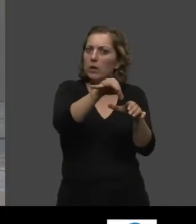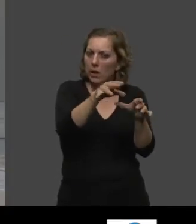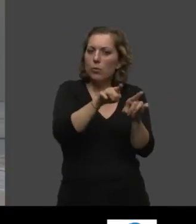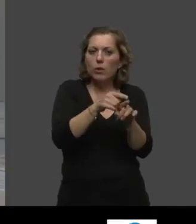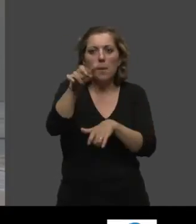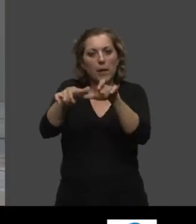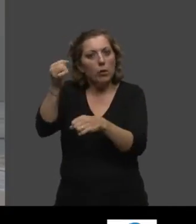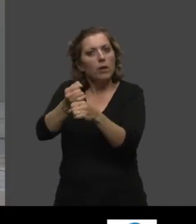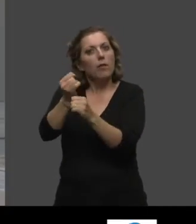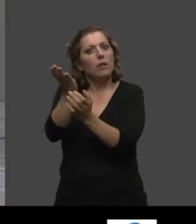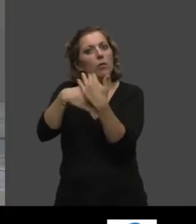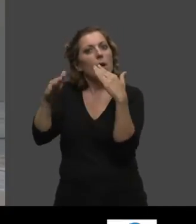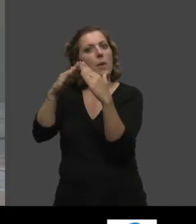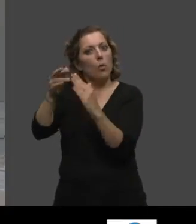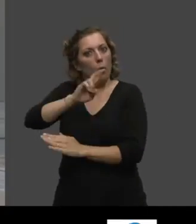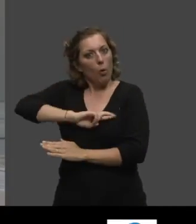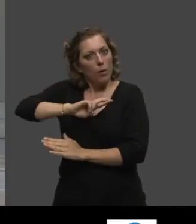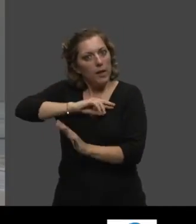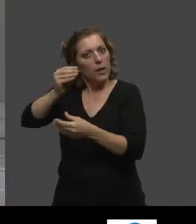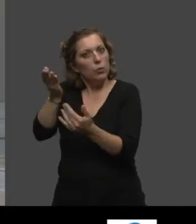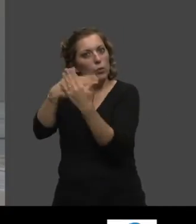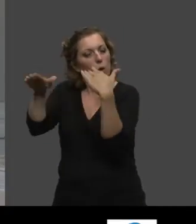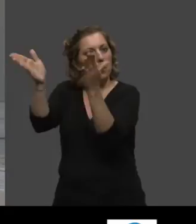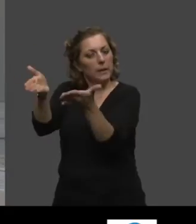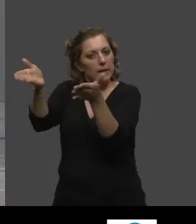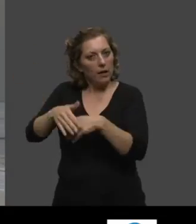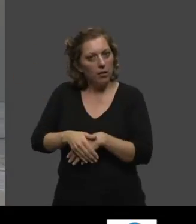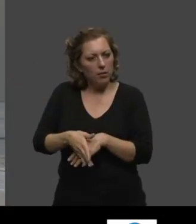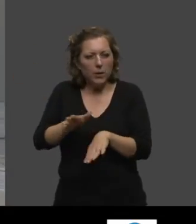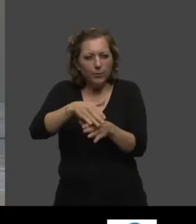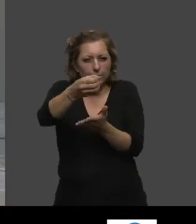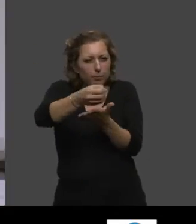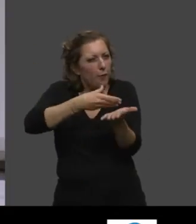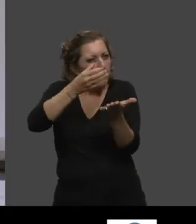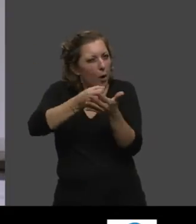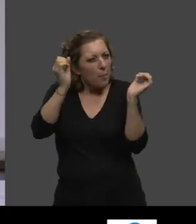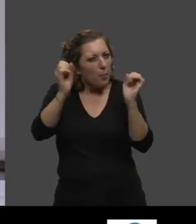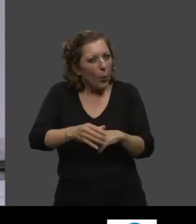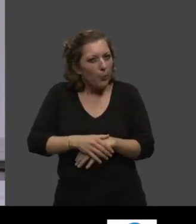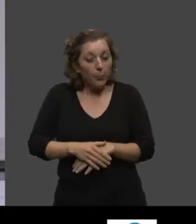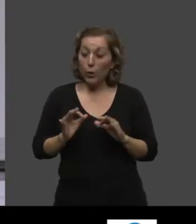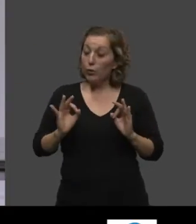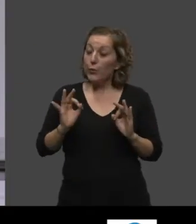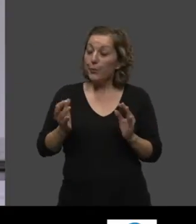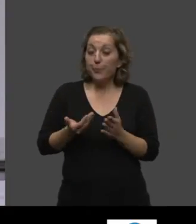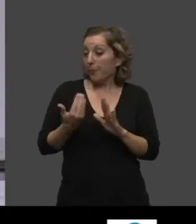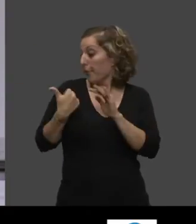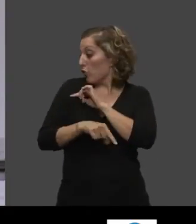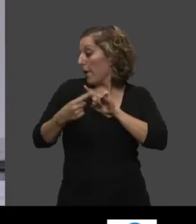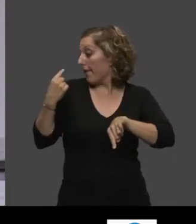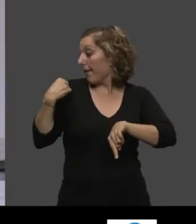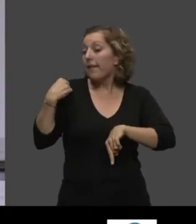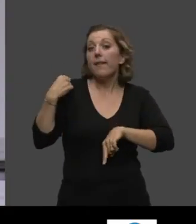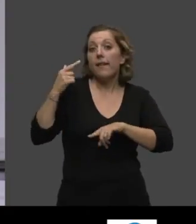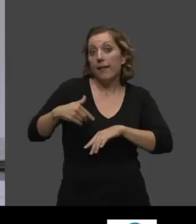EHPAD, en milieu hospitalier. Est-ce que vous pouvez un petit peu nous... Oui, ben écoutez, cette semaine, nous avons